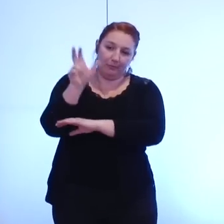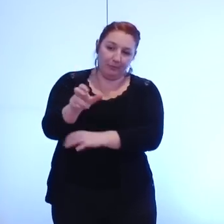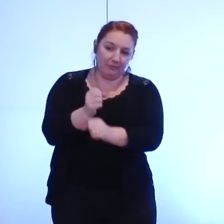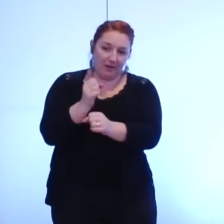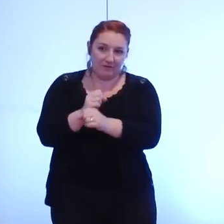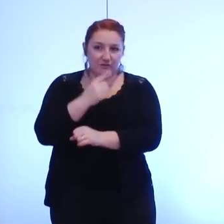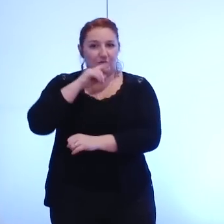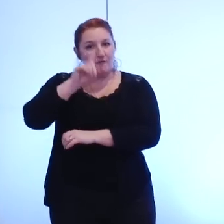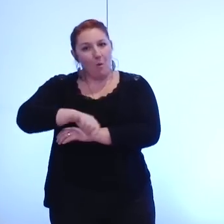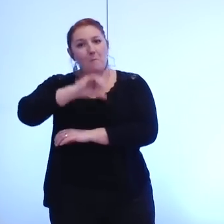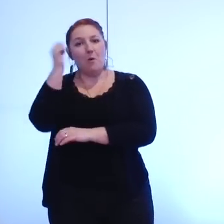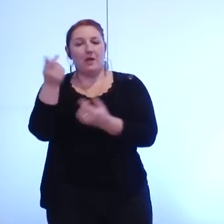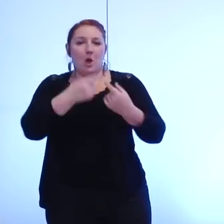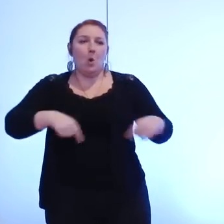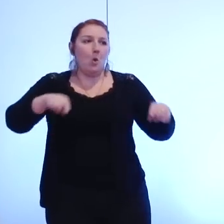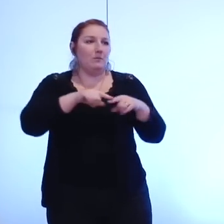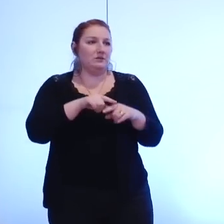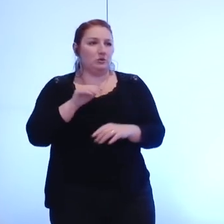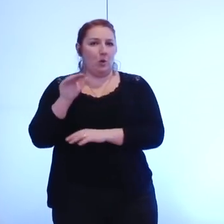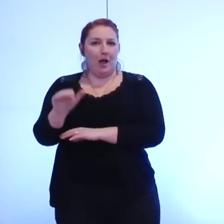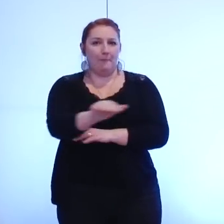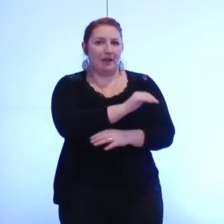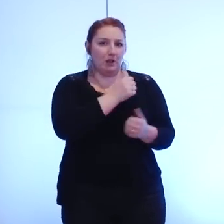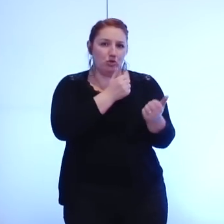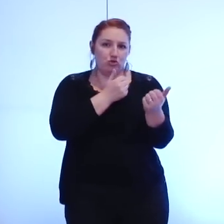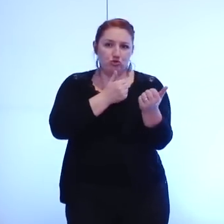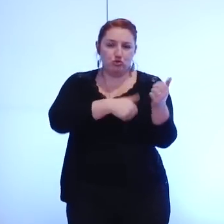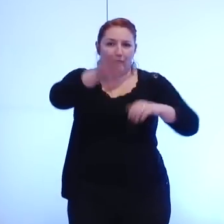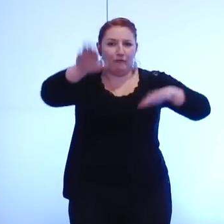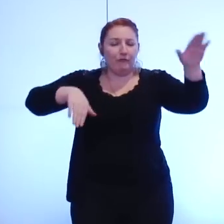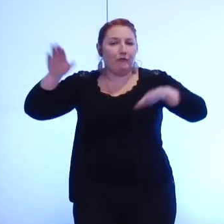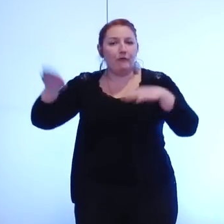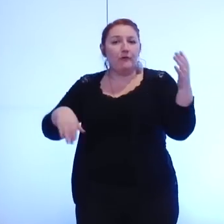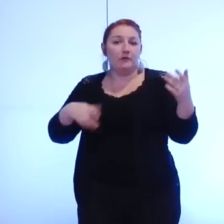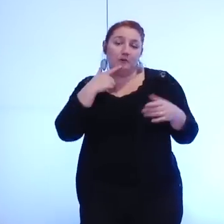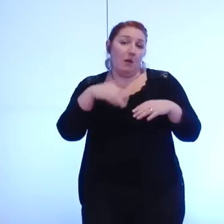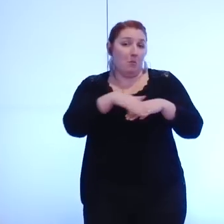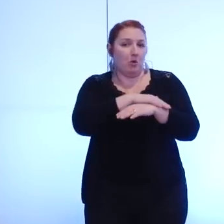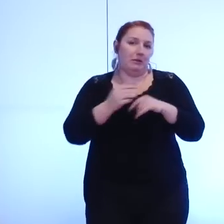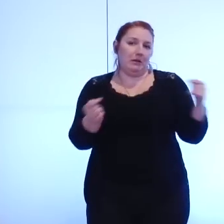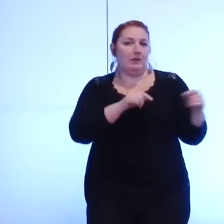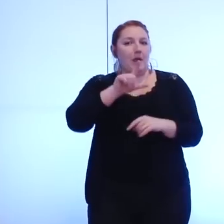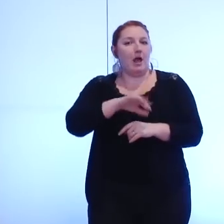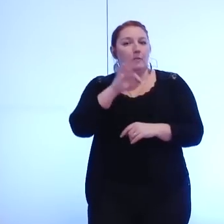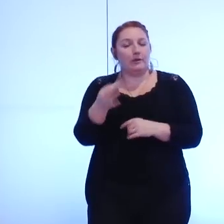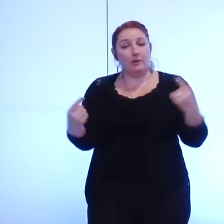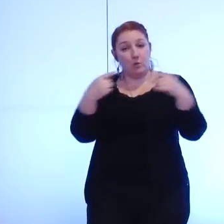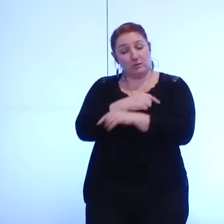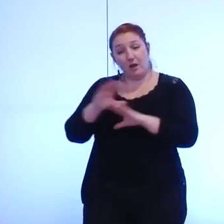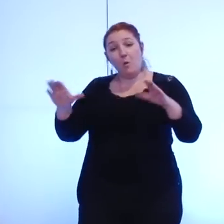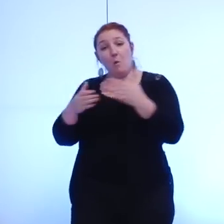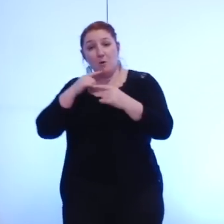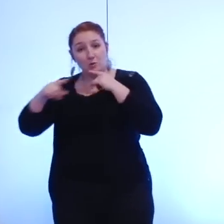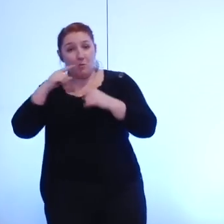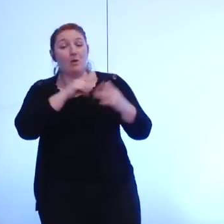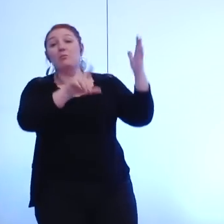d'appel d'offres de la ville où il y a là un pluralisme des groupes politiques tandis que le groupement de commandes par la loi il n'y